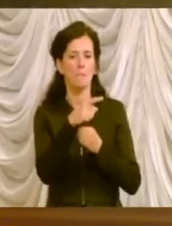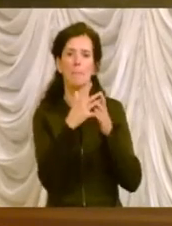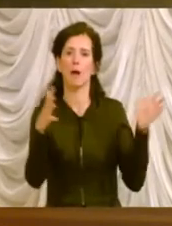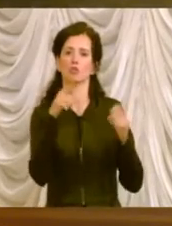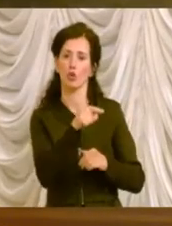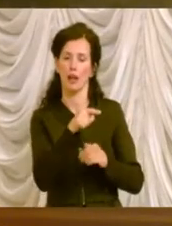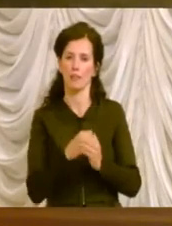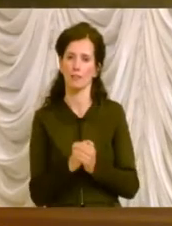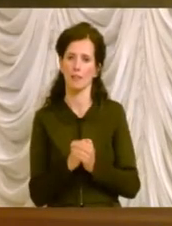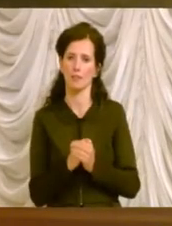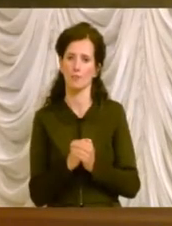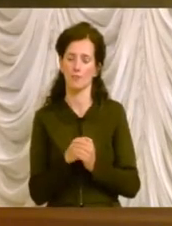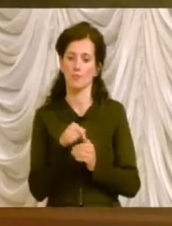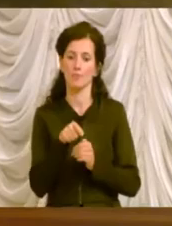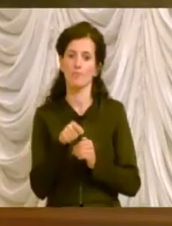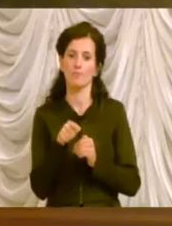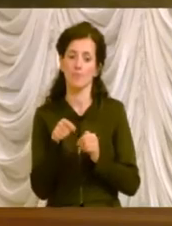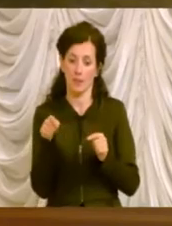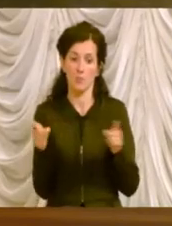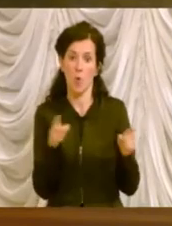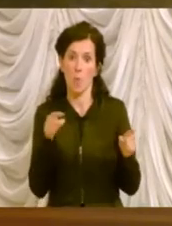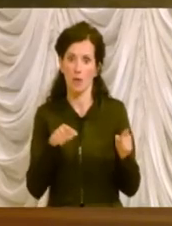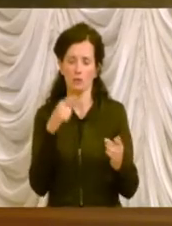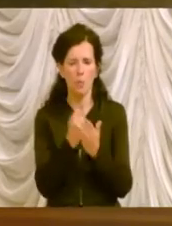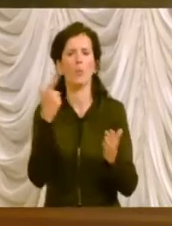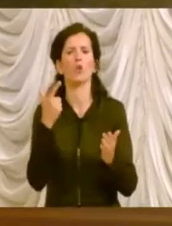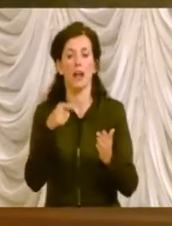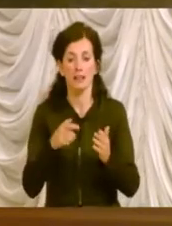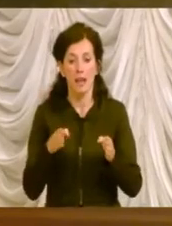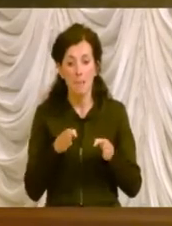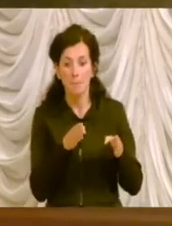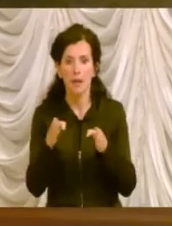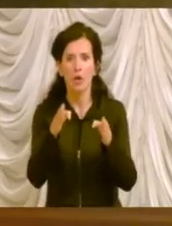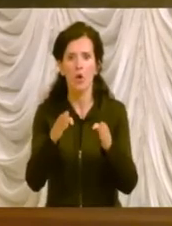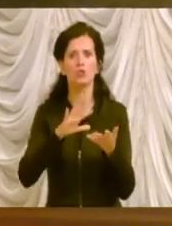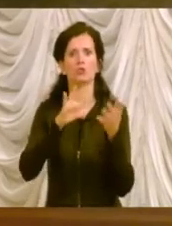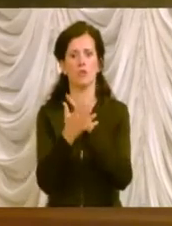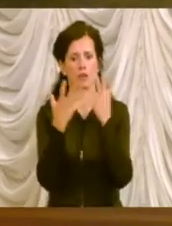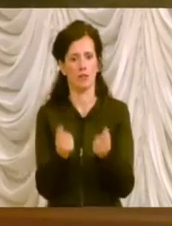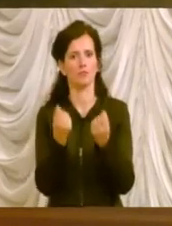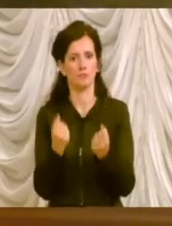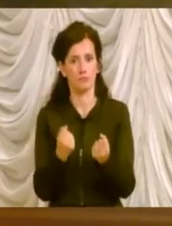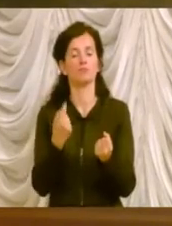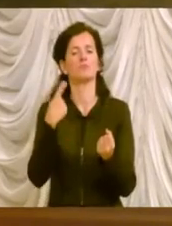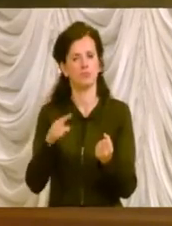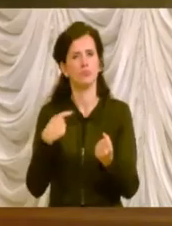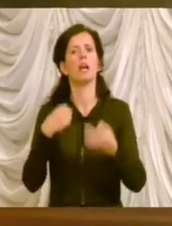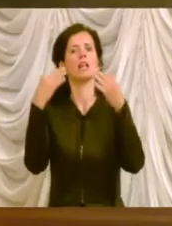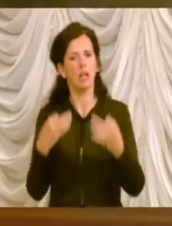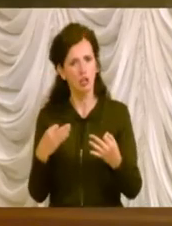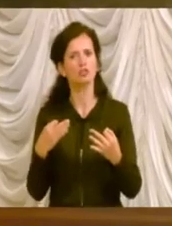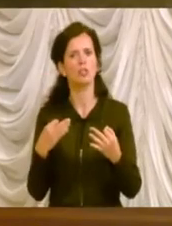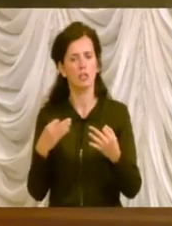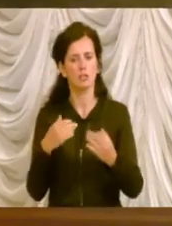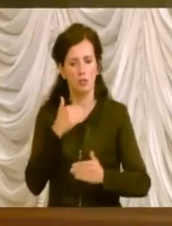In questo momento poi è importante dare concretezza a questo percorso ed è per questo che abbiamo deciso di proseguire, di